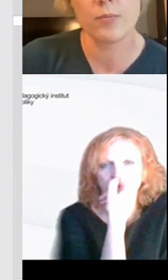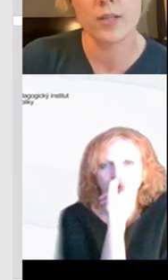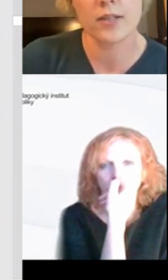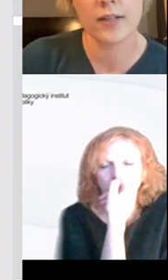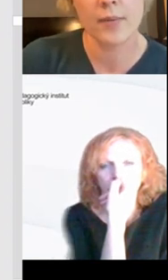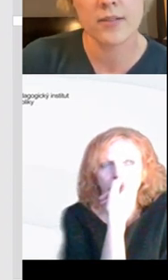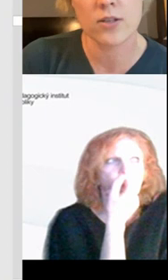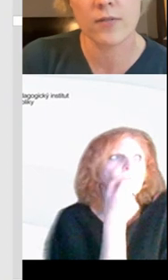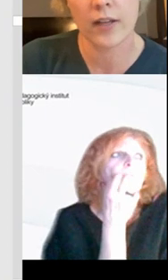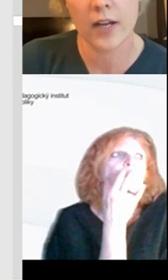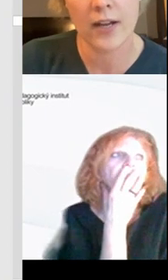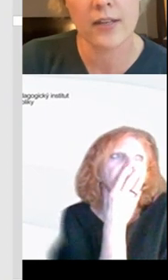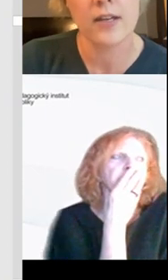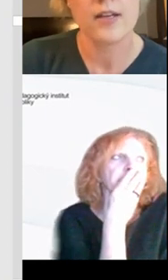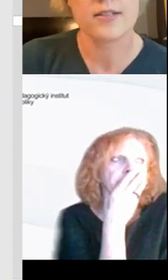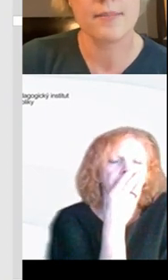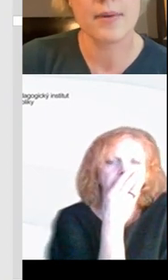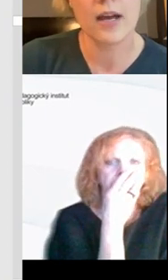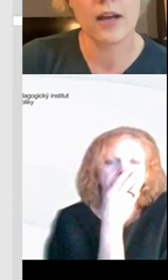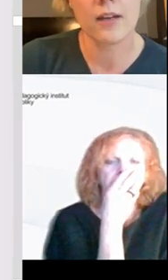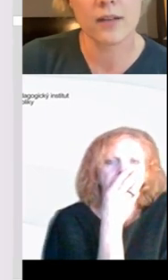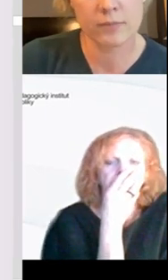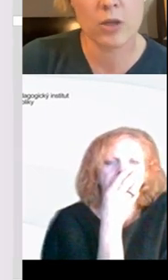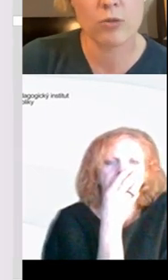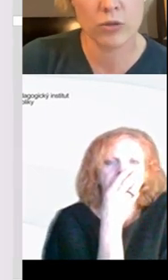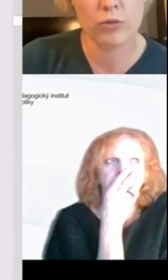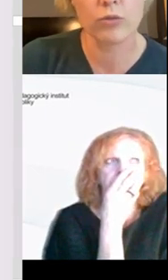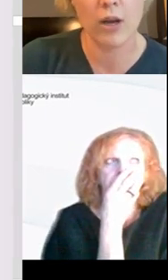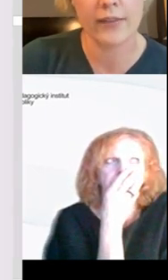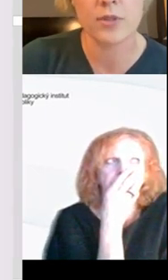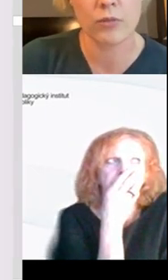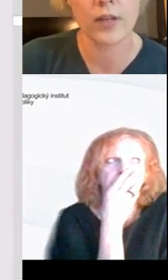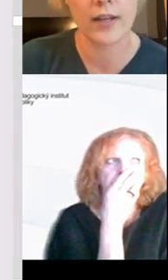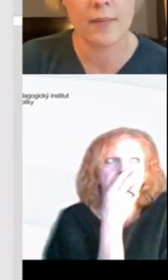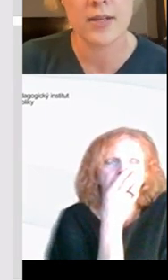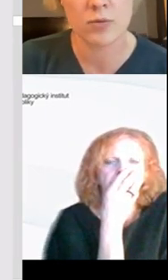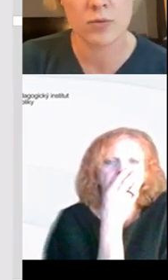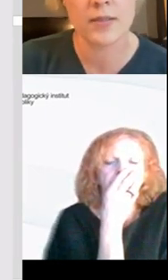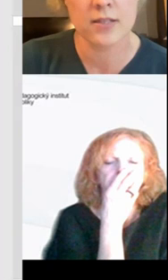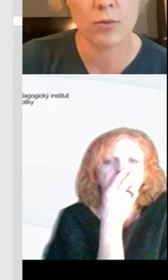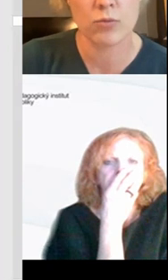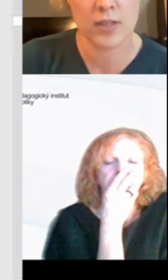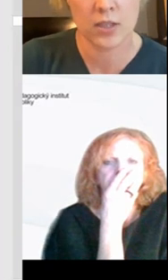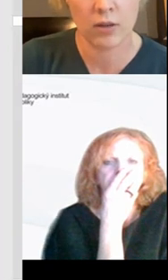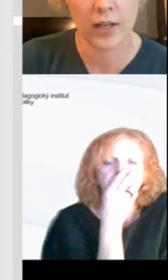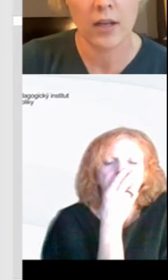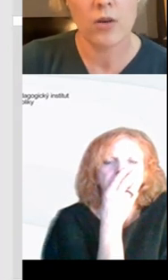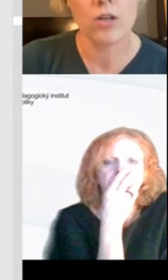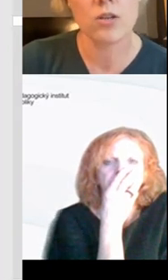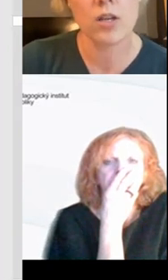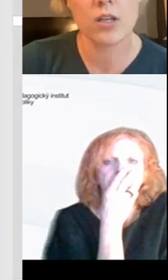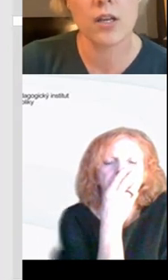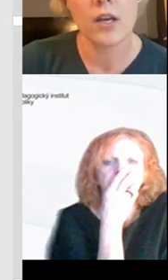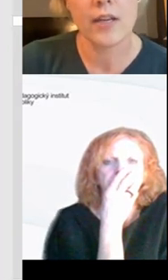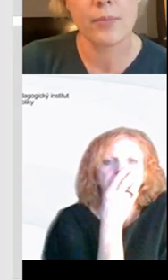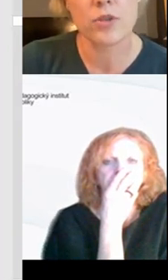u běžné populace, tak nám je jasné, že vyhledávání znamená, přejdu si do Google a tam si to vyhledám a jsem schopen si spoustu věcí dohledat.